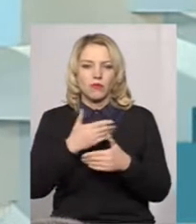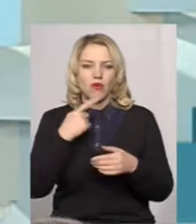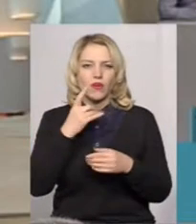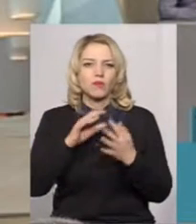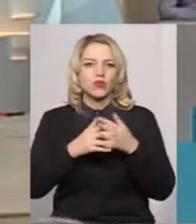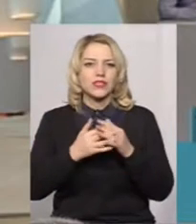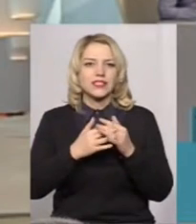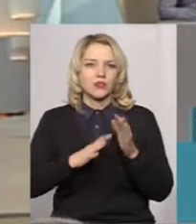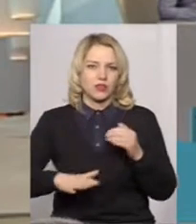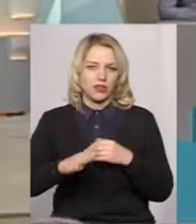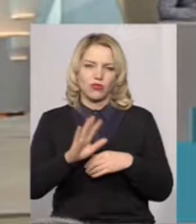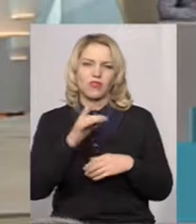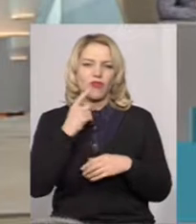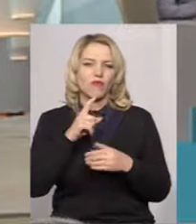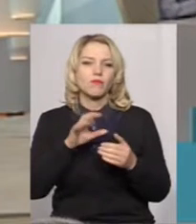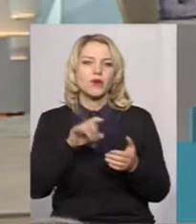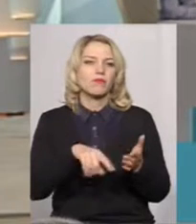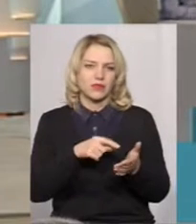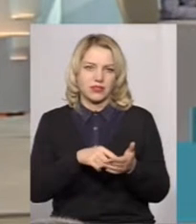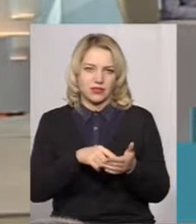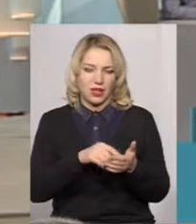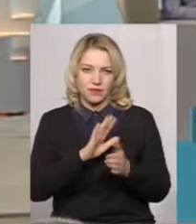сільські території, ми не говоримо про великі міста.